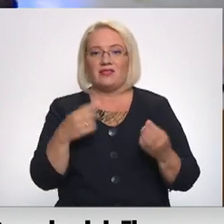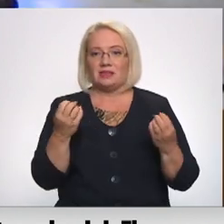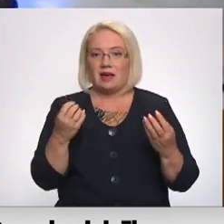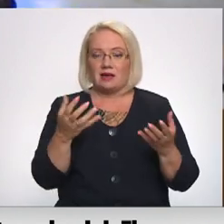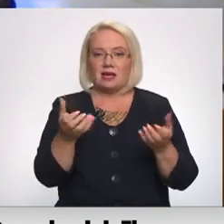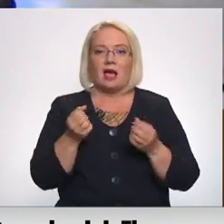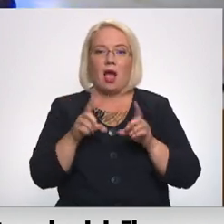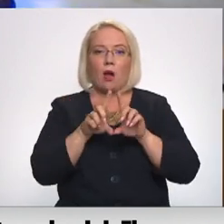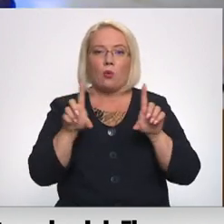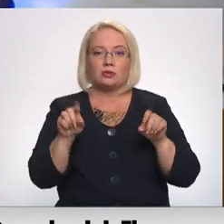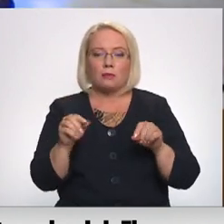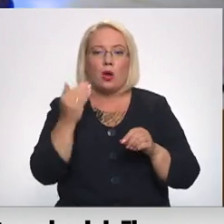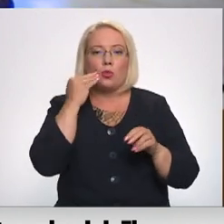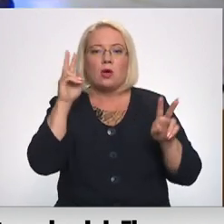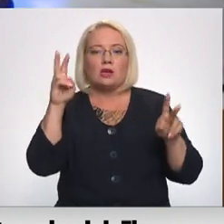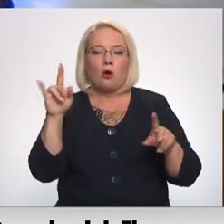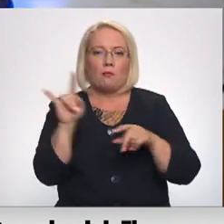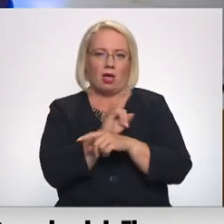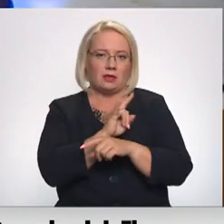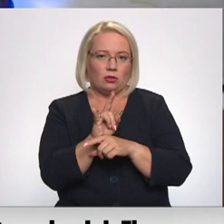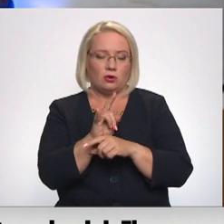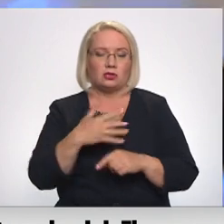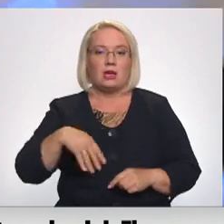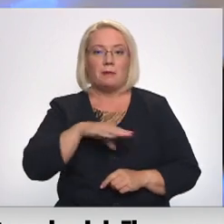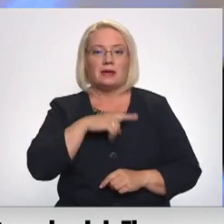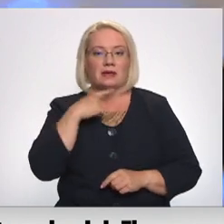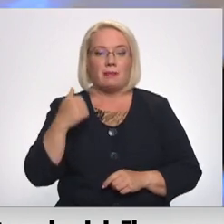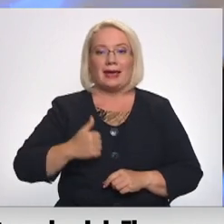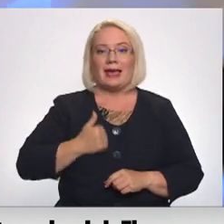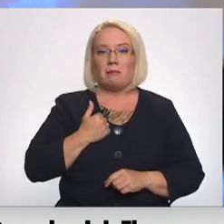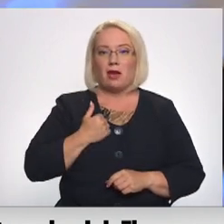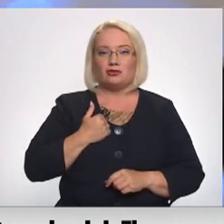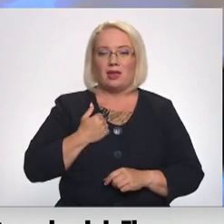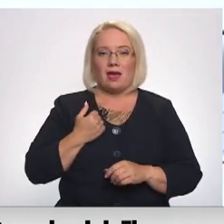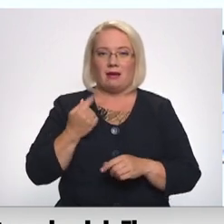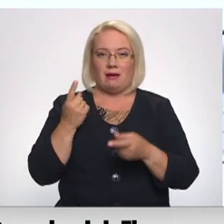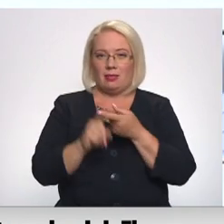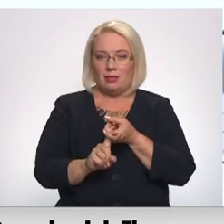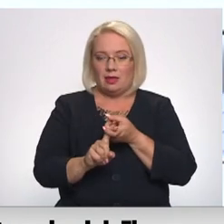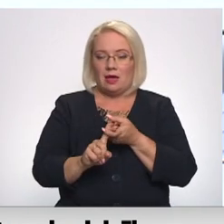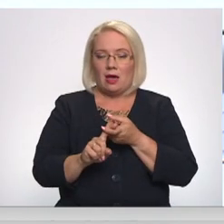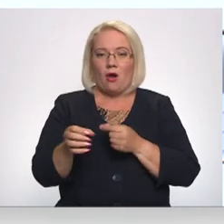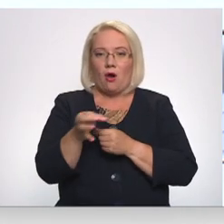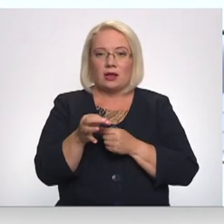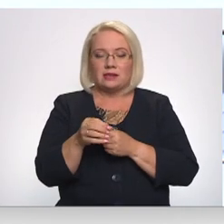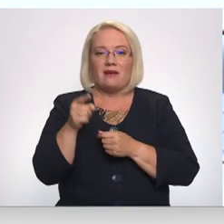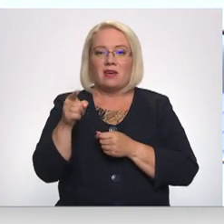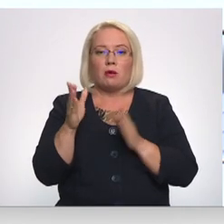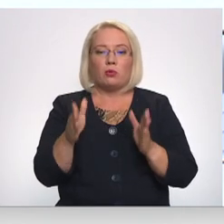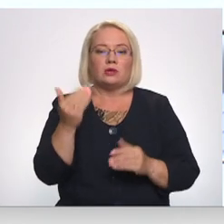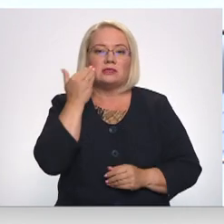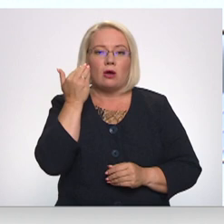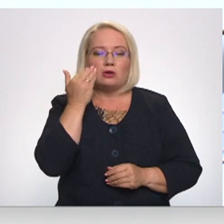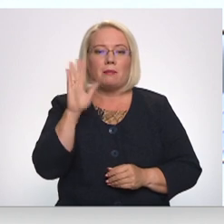uzņēmums, viņa nosaukums ir maldinoši. Ja mēs gribētu pēc īpašnieka struktūras viņa nosaukt, viņa drīzāk būtu